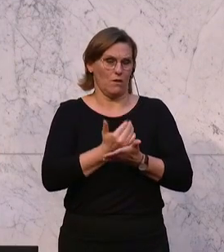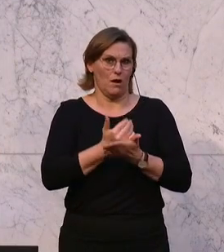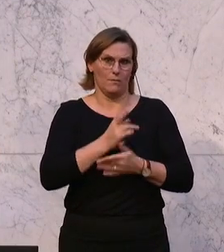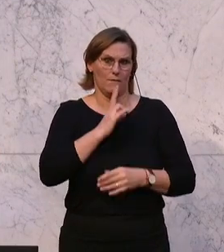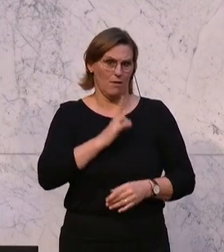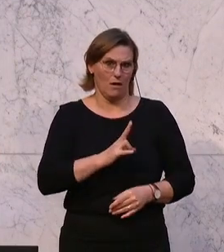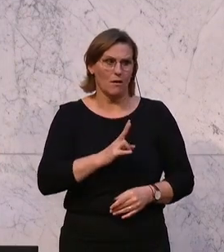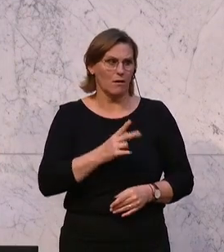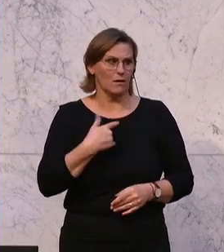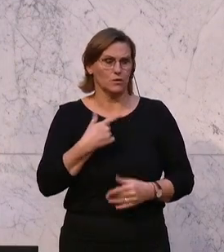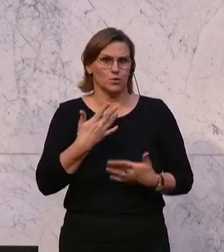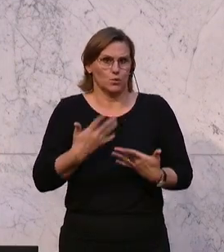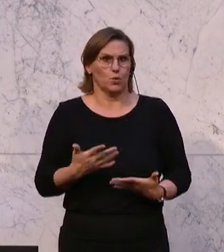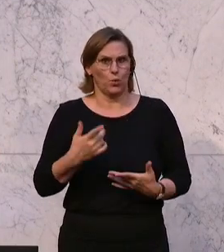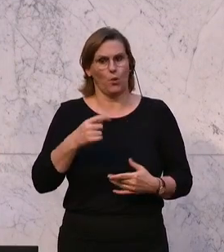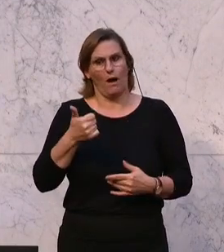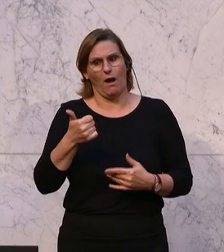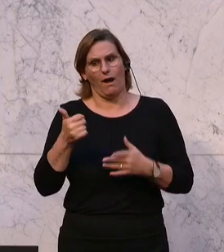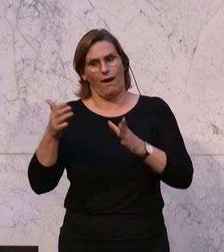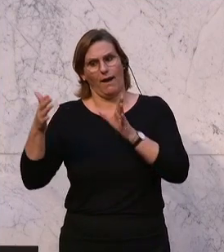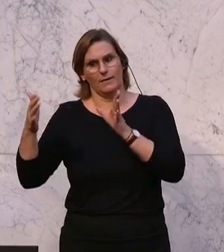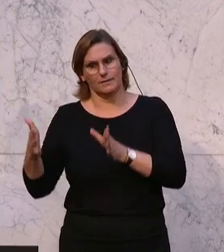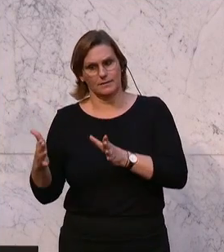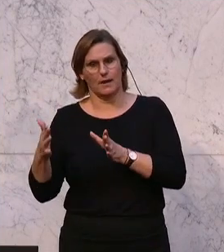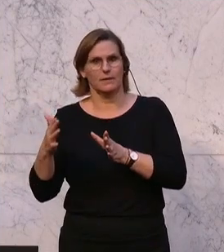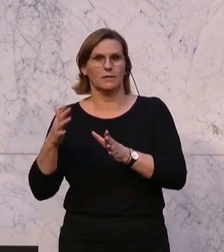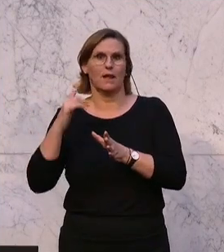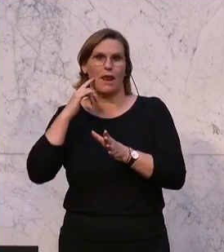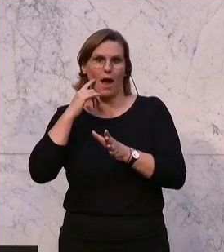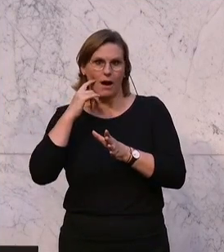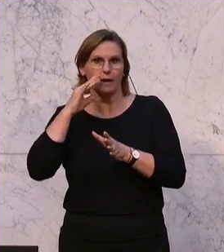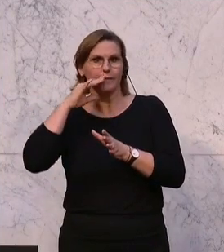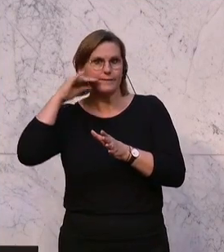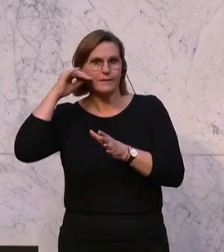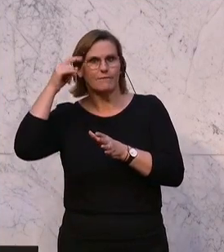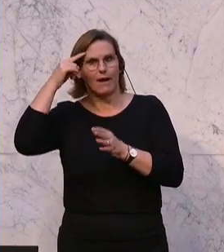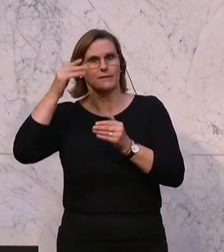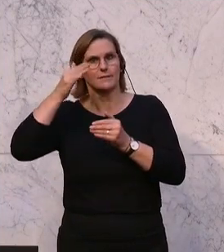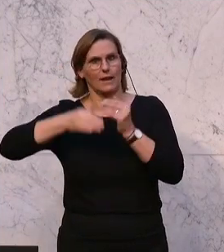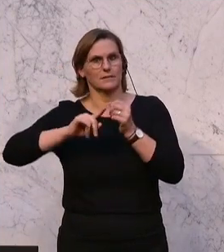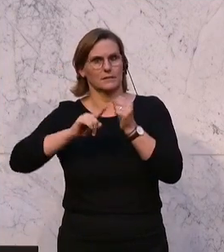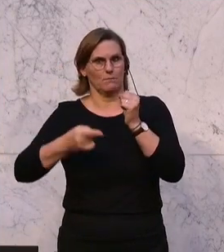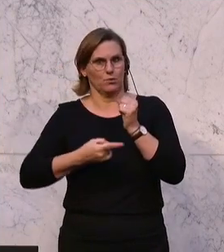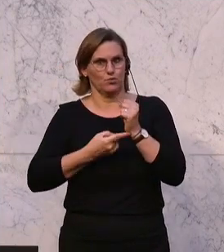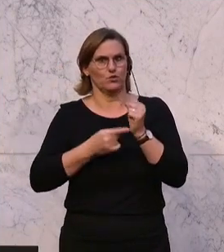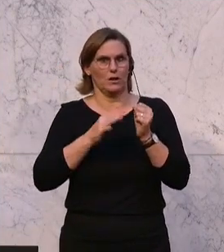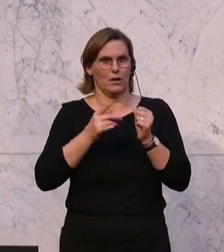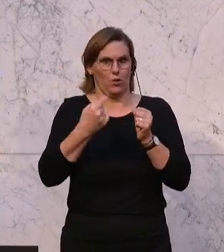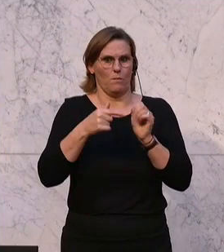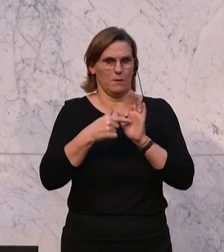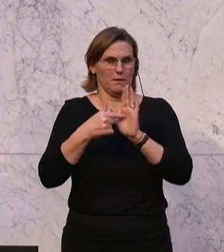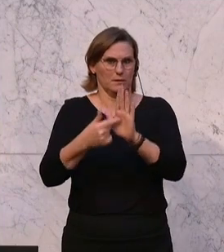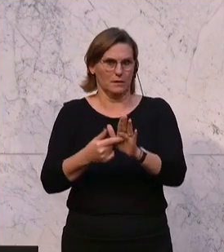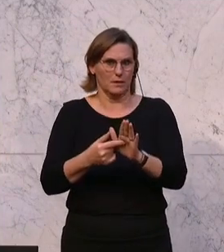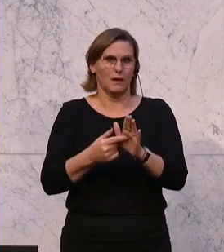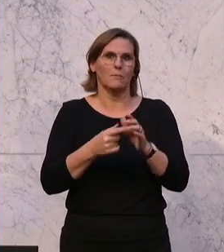wirklich so ist, dass ich auf der einen Seite ein lachendes Auge heute habe, weil ich weiß, das ist das letzte Budget, das von Ihnen da präsentiert wird. Das